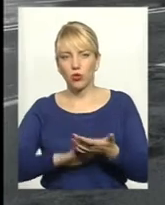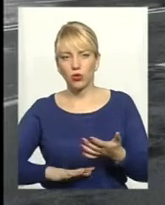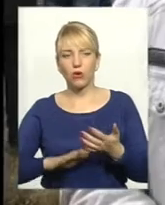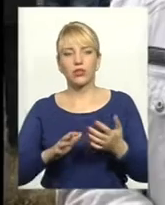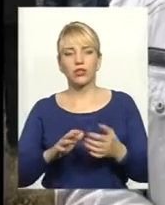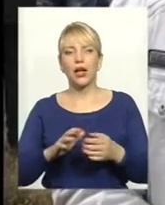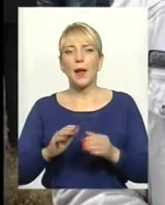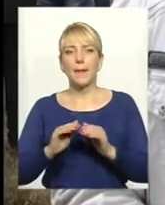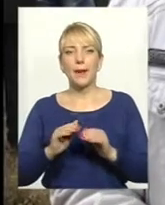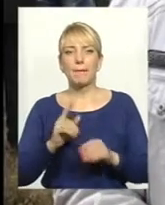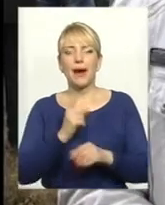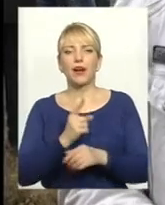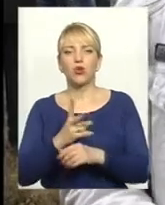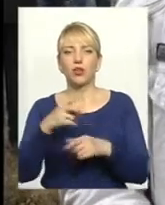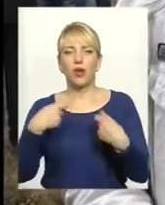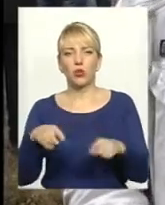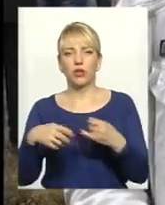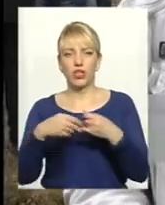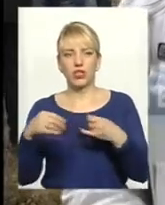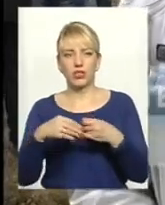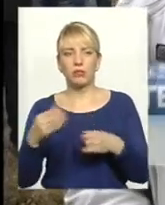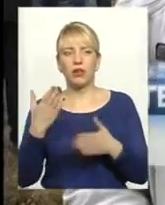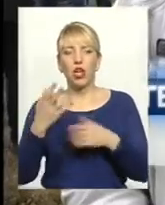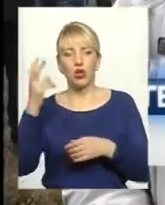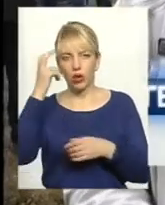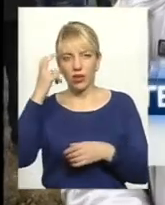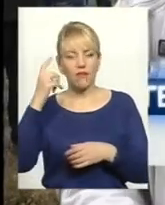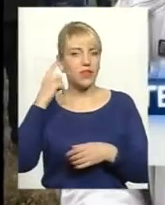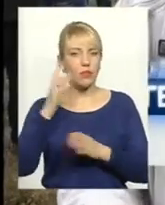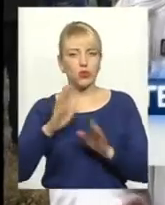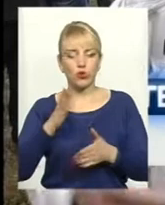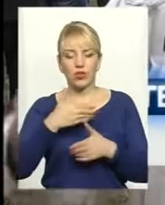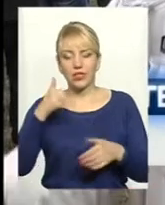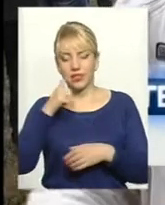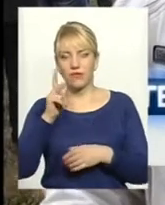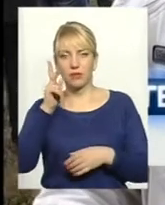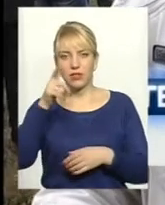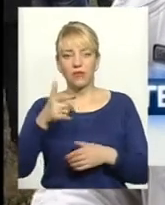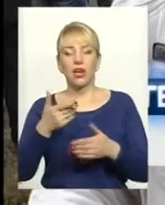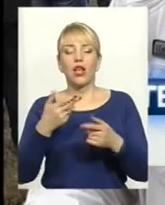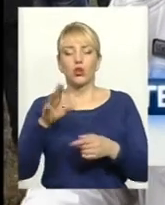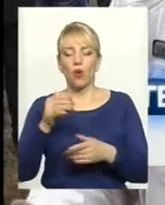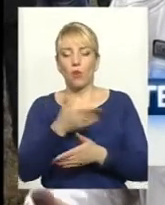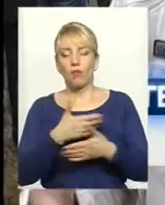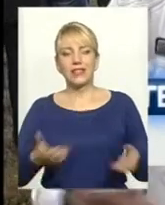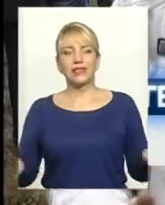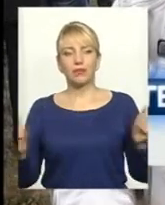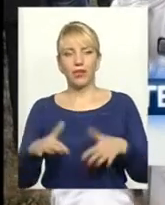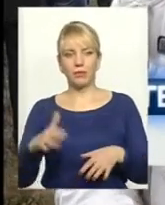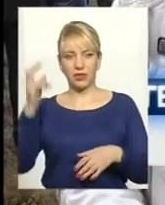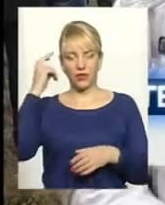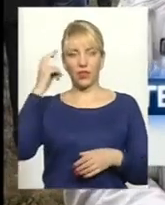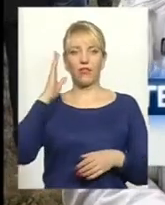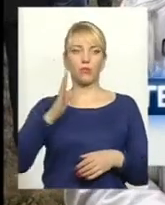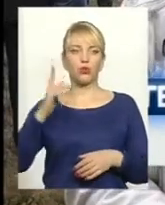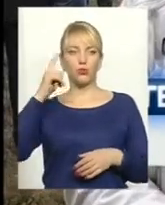призначення. Якщо Київ нас не почує сьогодні, завтра, після-завтра, ми все одно зберемося після цієї акції, ми зберемося в Києві,